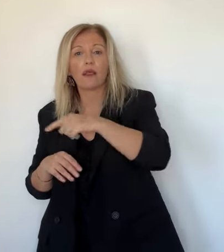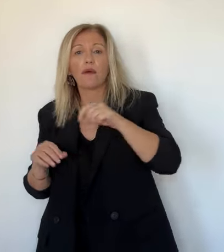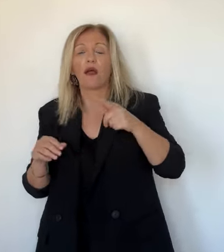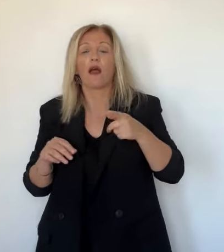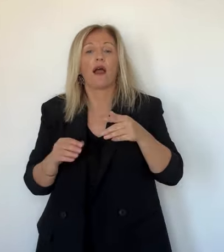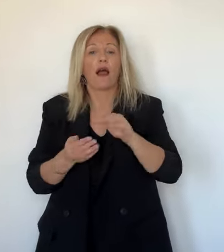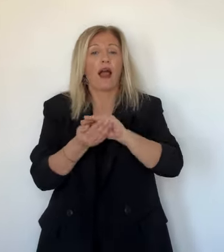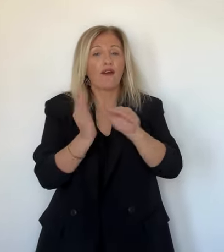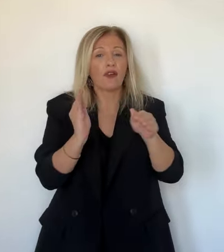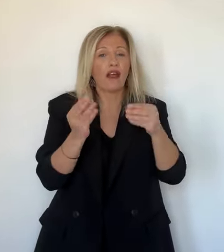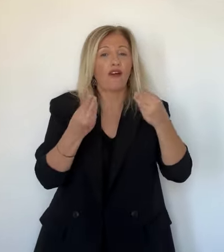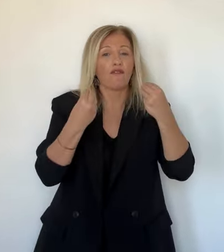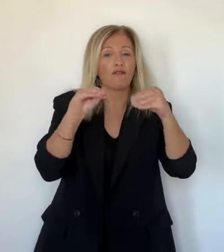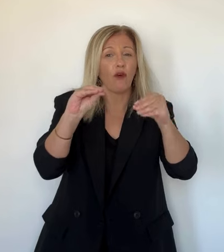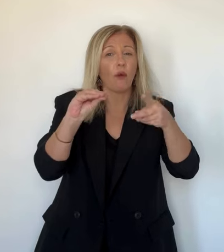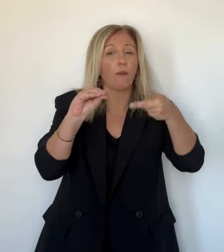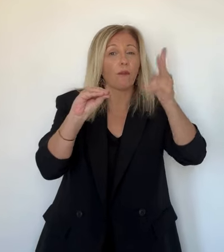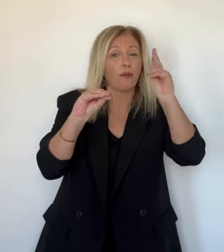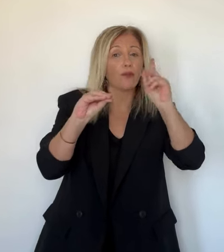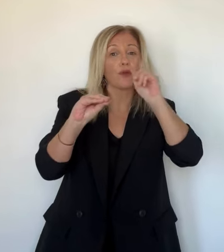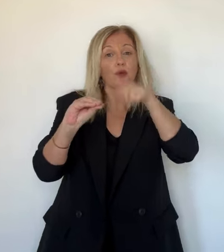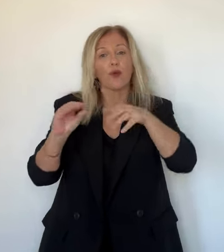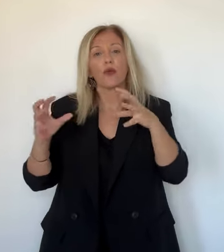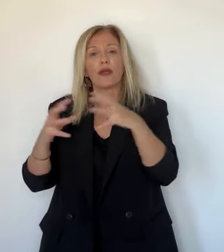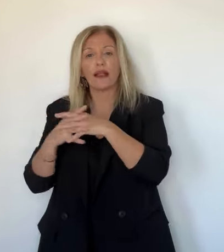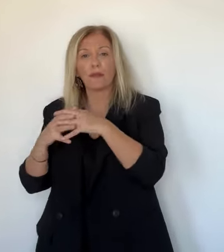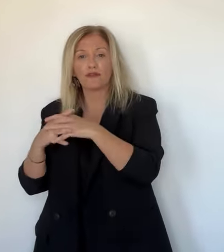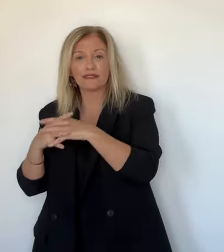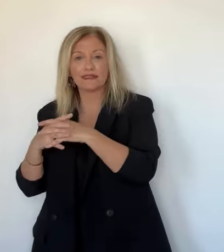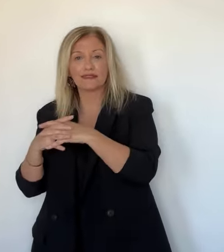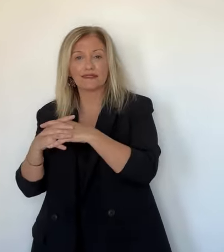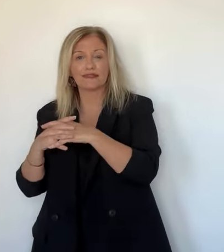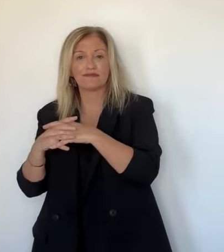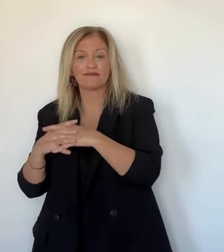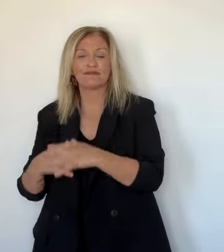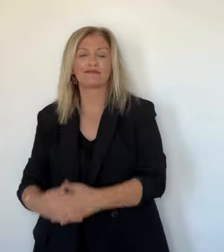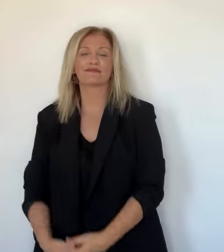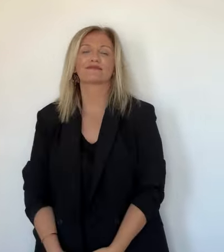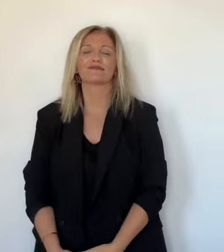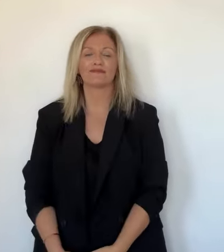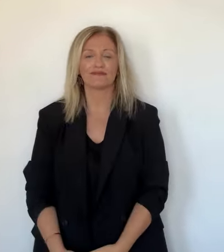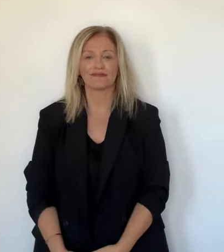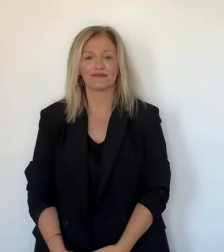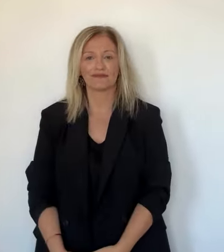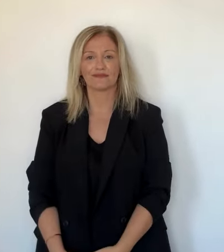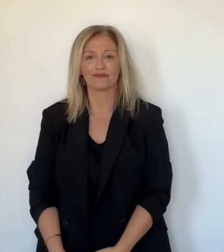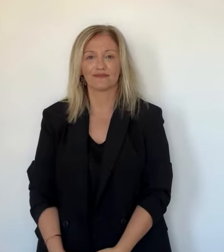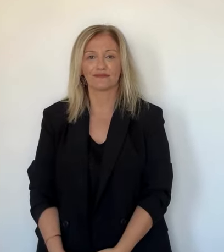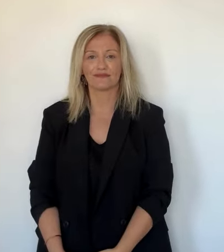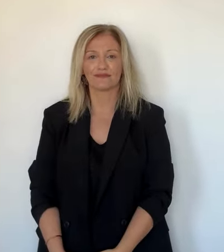% du chiffre d'affaires d'Alexandra. Mais à terme, l'avocat devrait être plus rémunérateur que la clémentine. Necessez Merci.